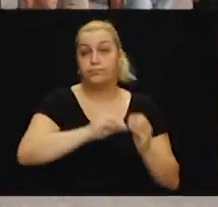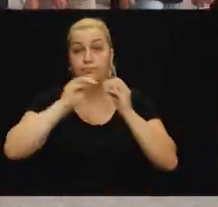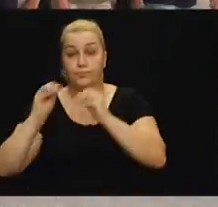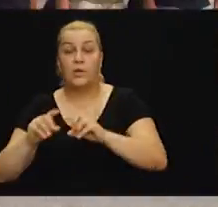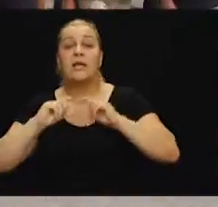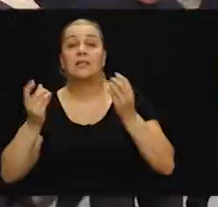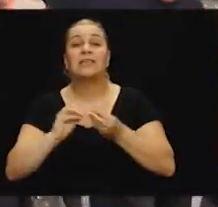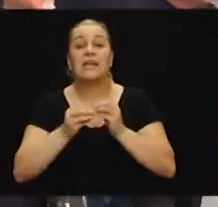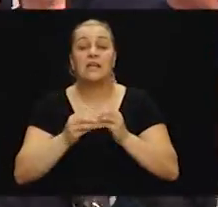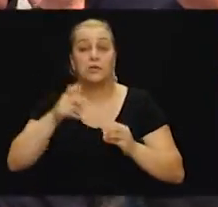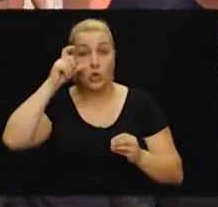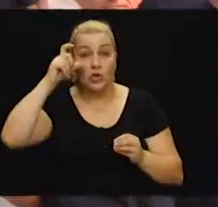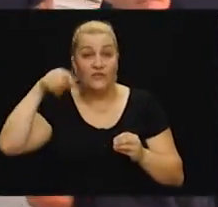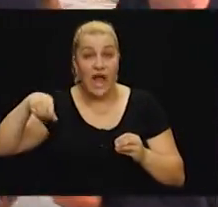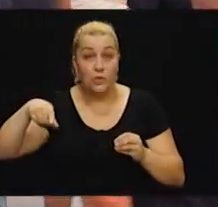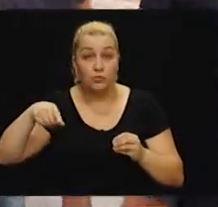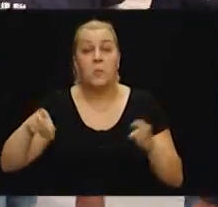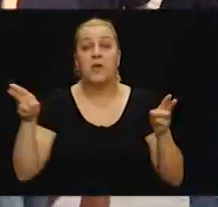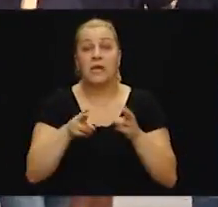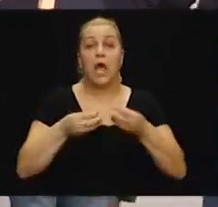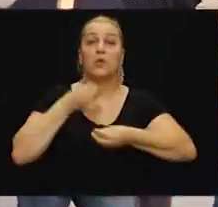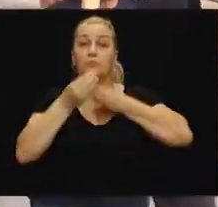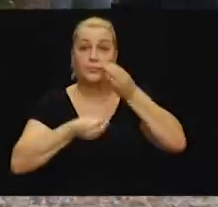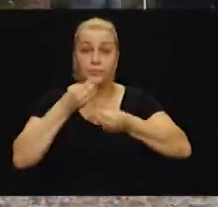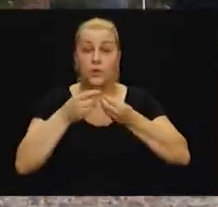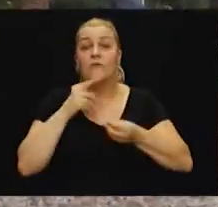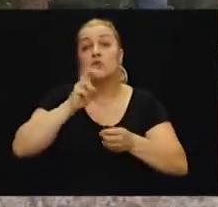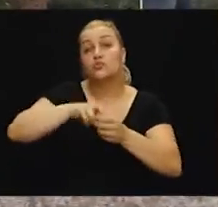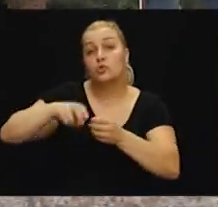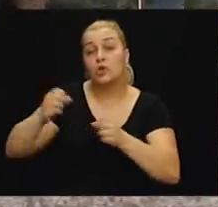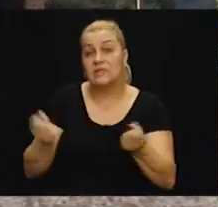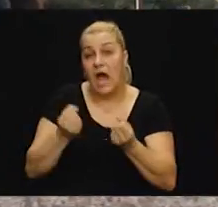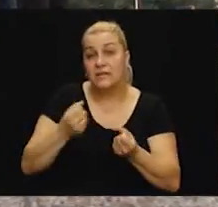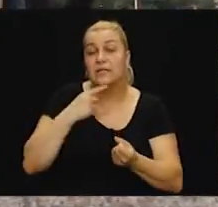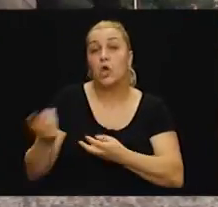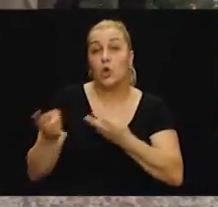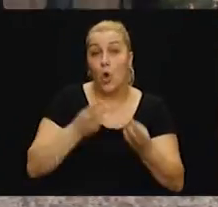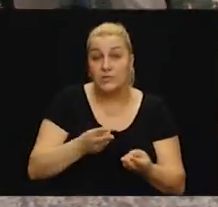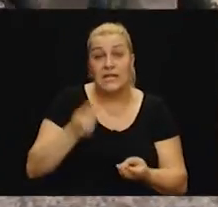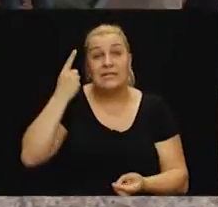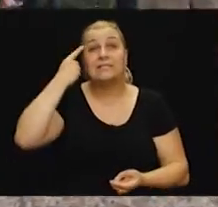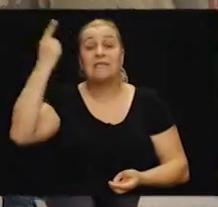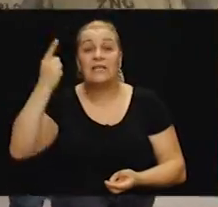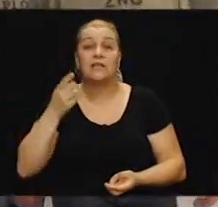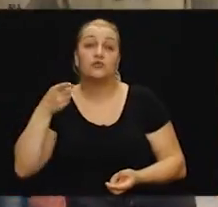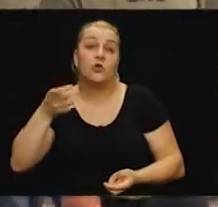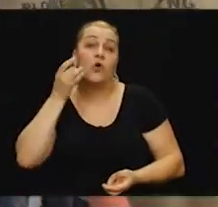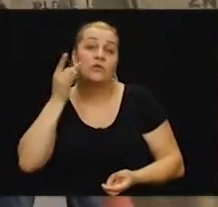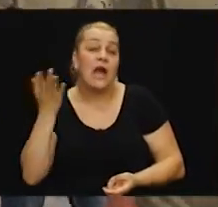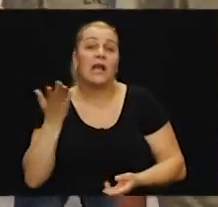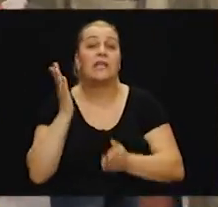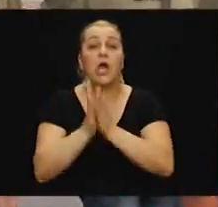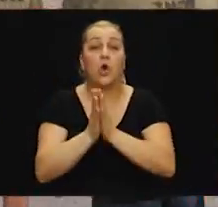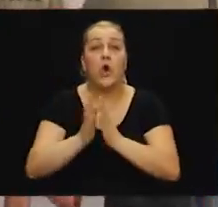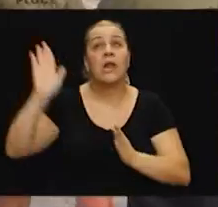centarni trg doktora Flajne Tužman gdje su se u kratkim obraćavima sudionici akcije njihovi gosti prisjetili dana kada je u pločama gorilo nebo, zemlja i more,